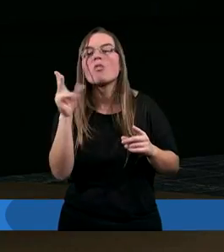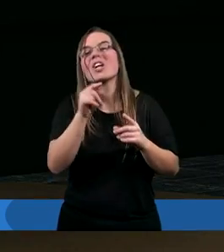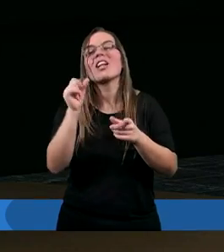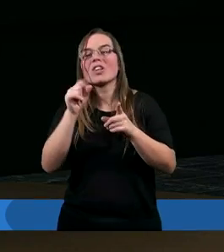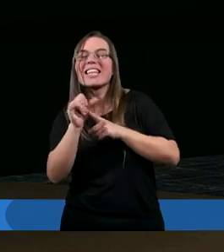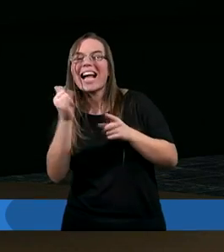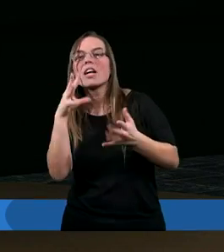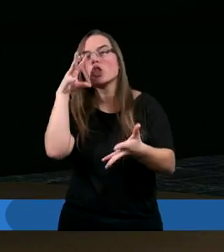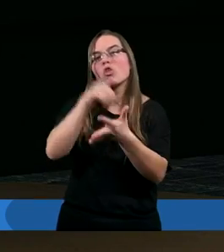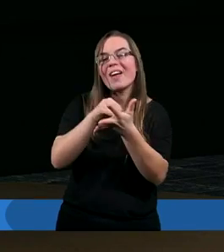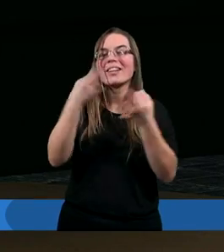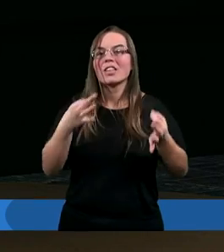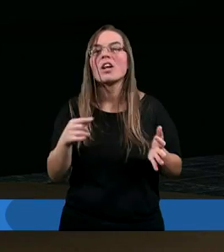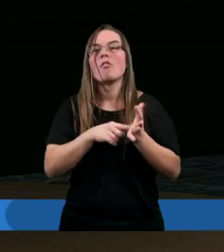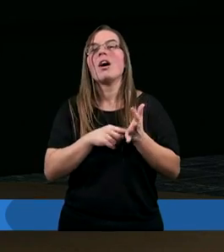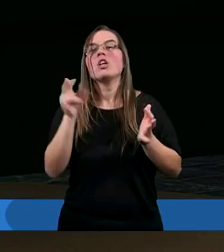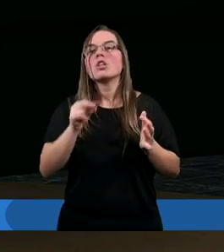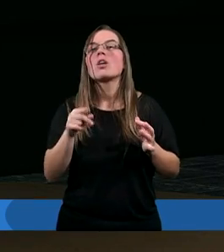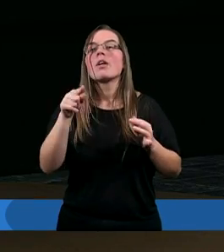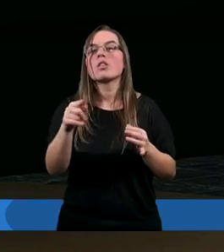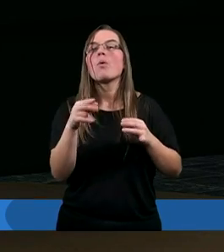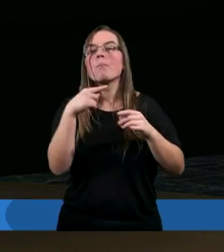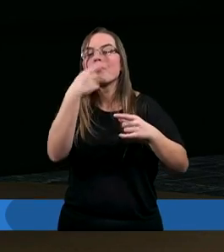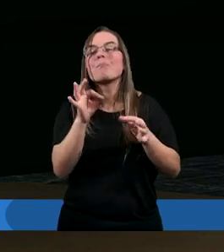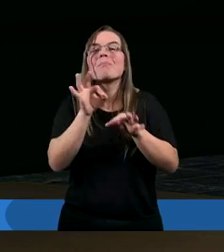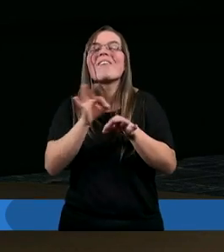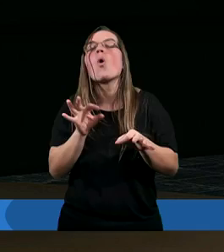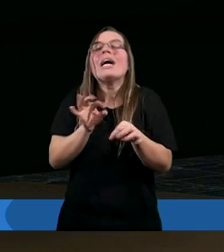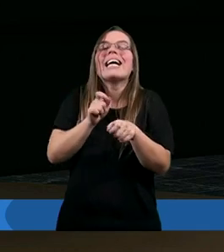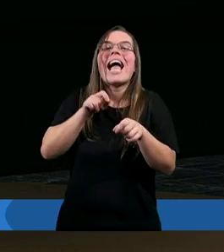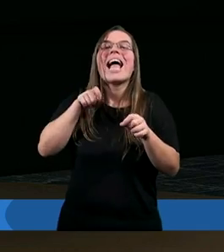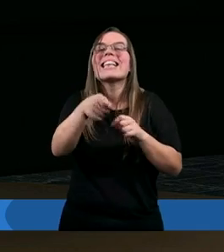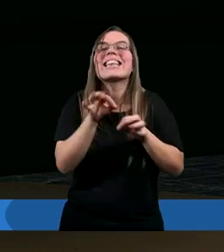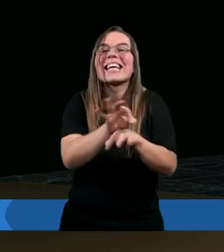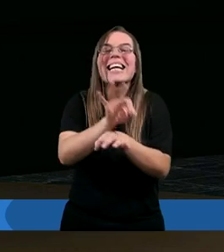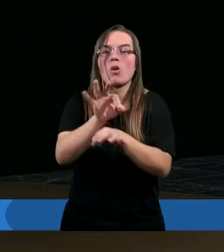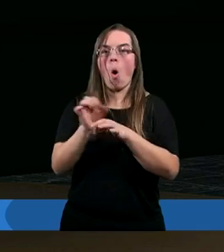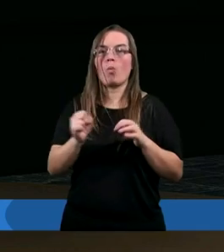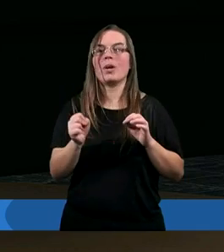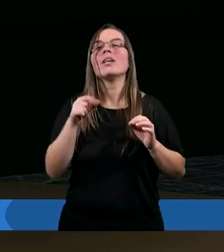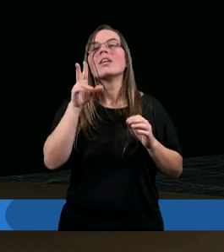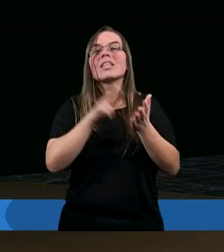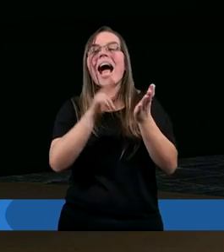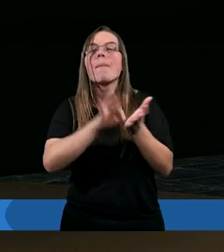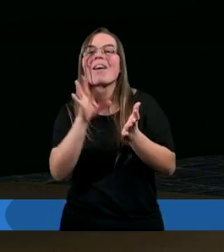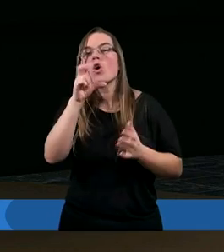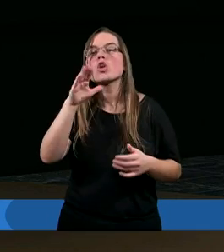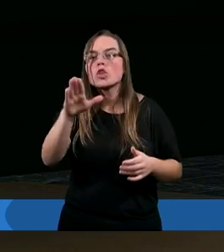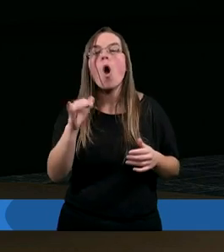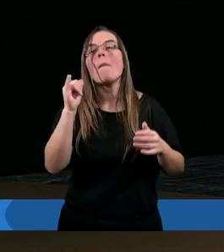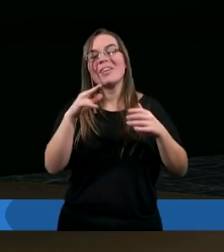był doświadczony tutaj tą całą, no nie powiem intrygą, próbą. Na pewno Hiob był najbardziej